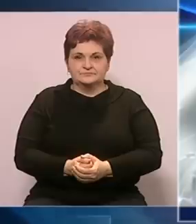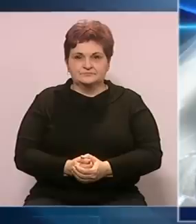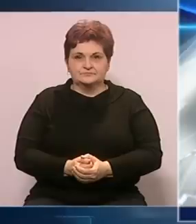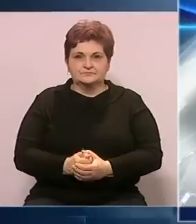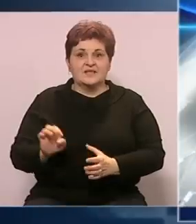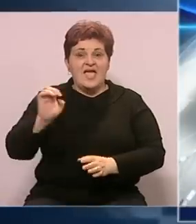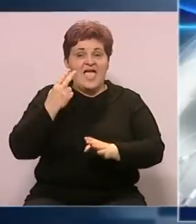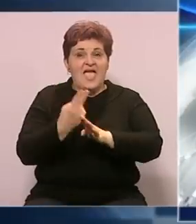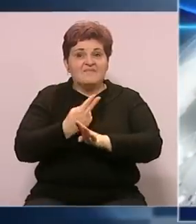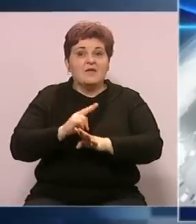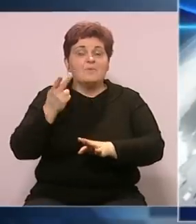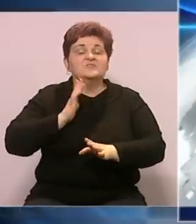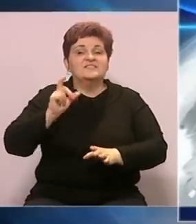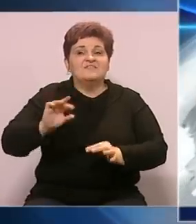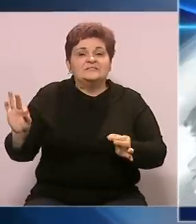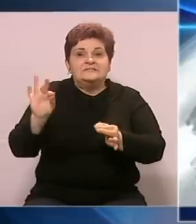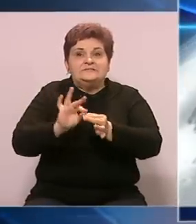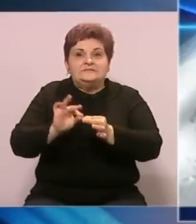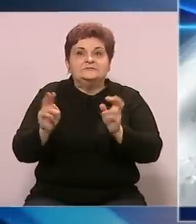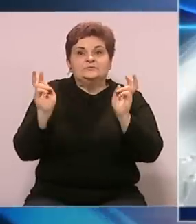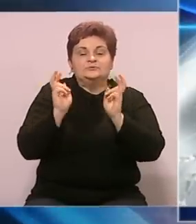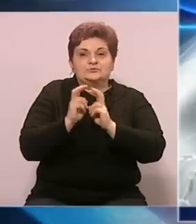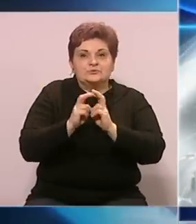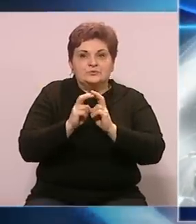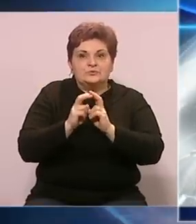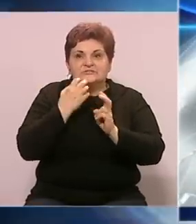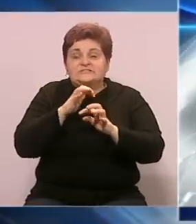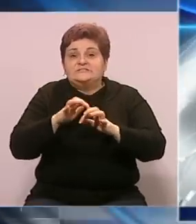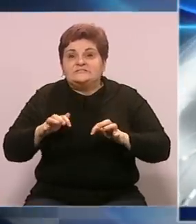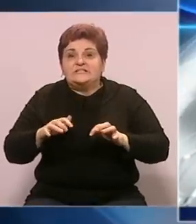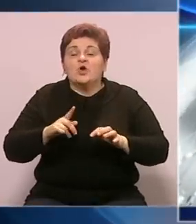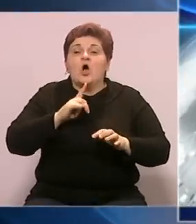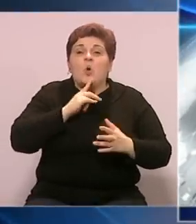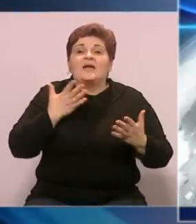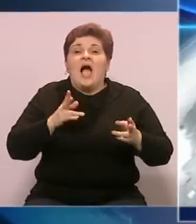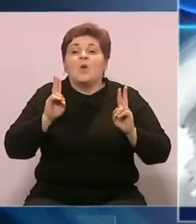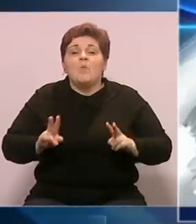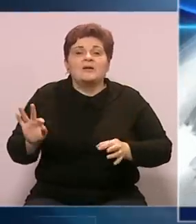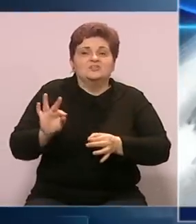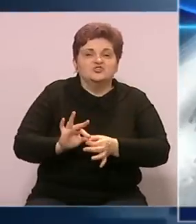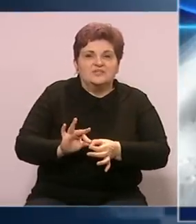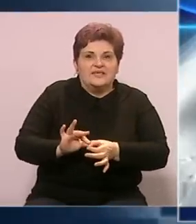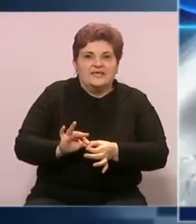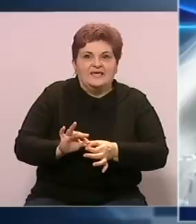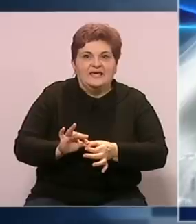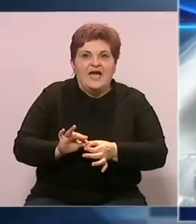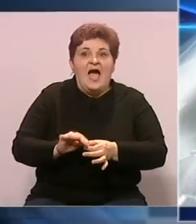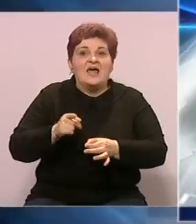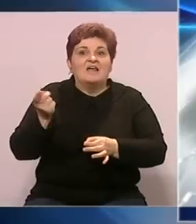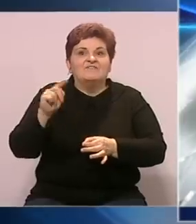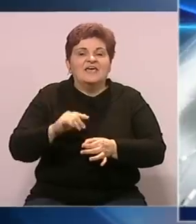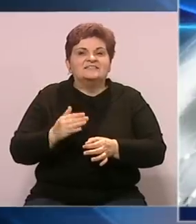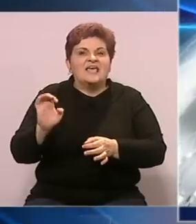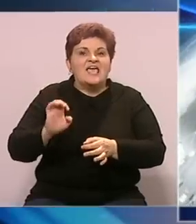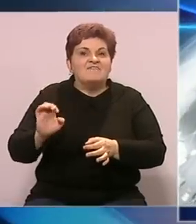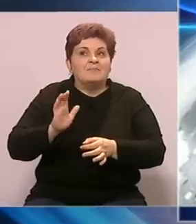Evropske zemlje pozivaju građane da štede električnu energiju. Kriza, ko i kako mora da štedi? Na vijesti koje ovih dana stižu